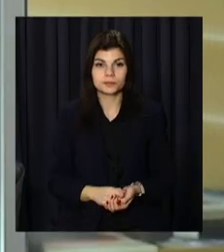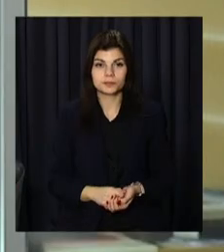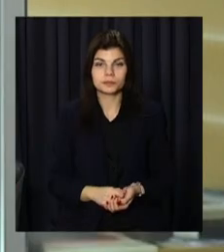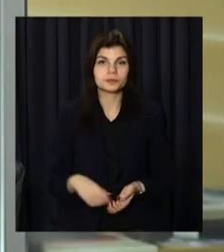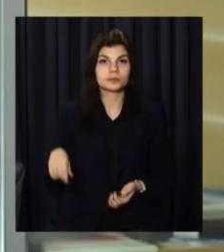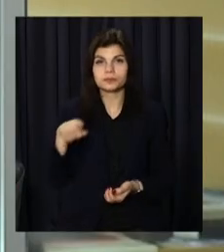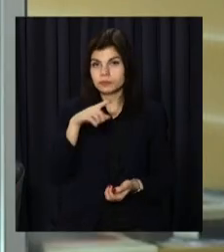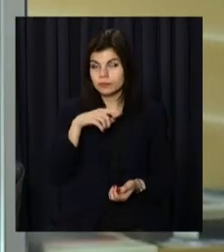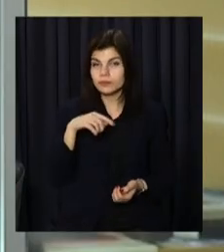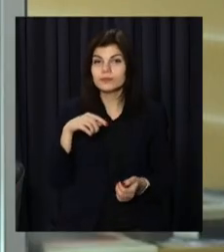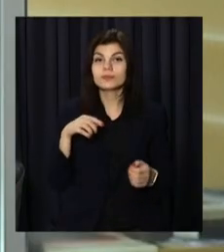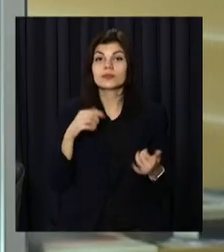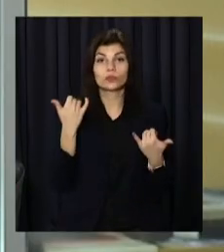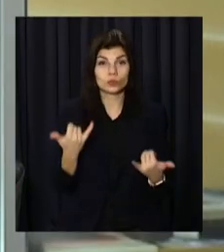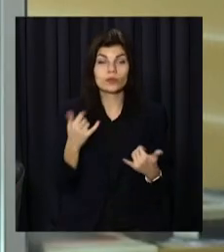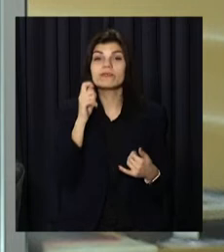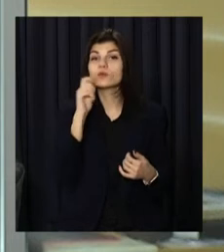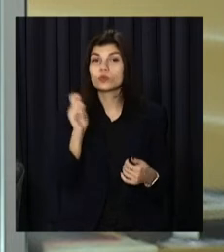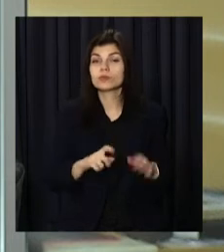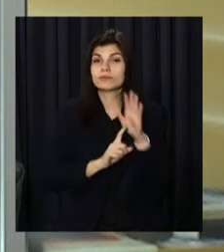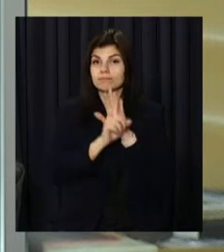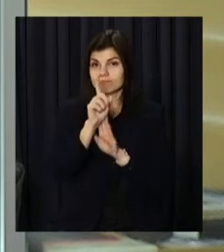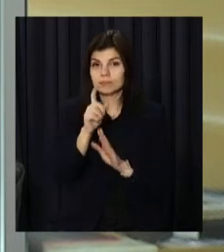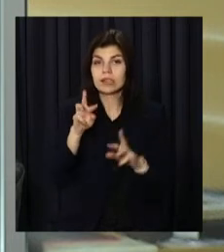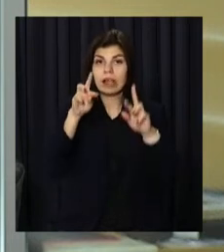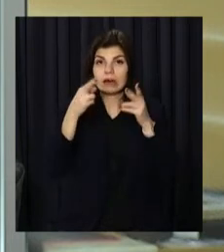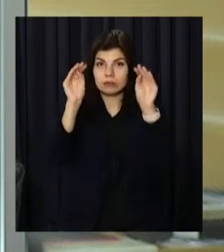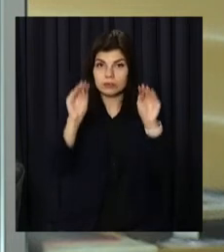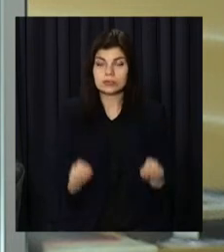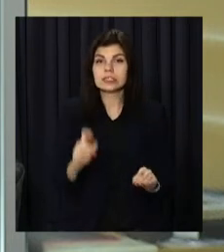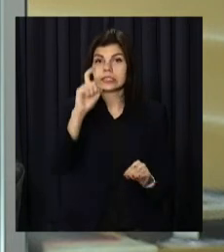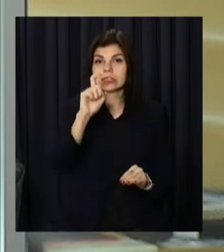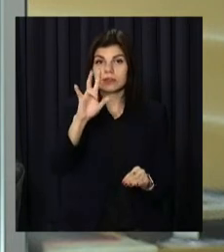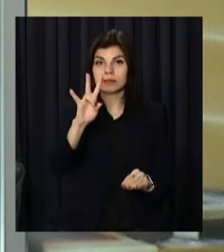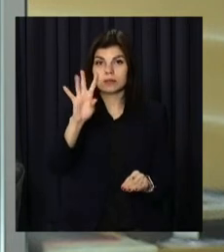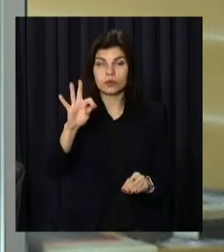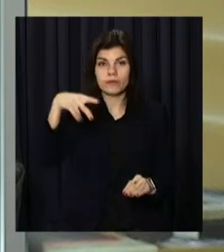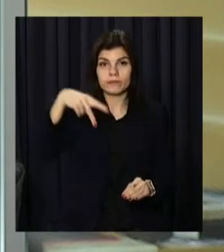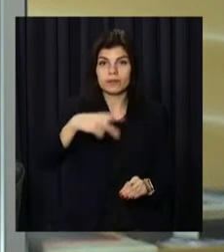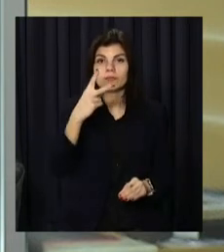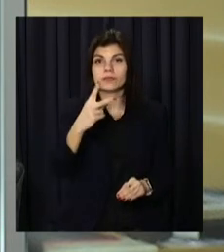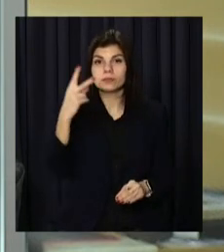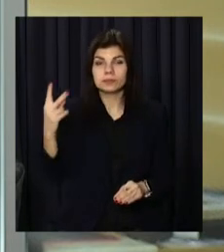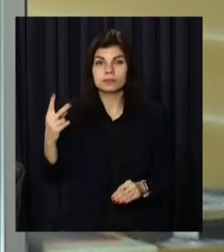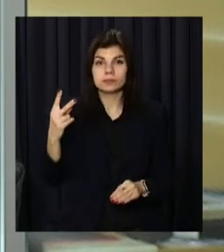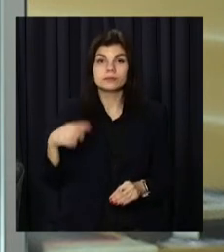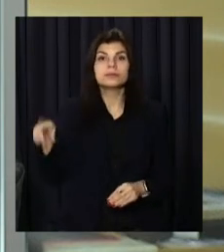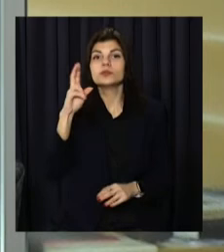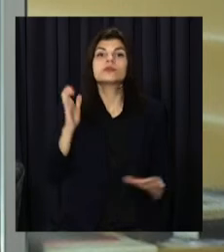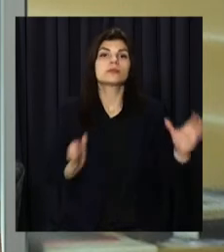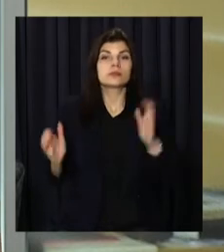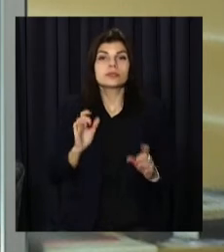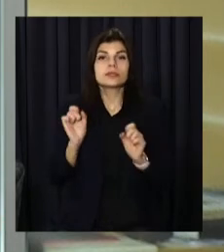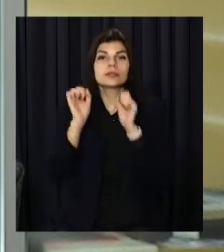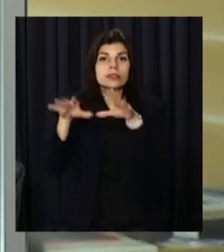Амбітурієнти на старт. Сьогодні в Україні розпочалась реєстрація на ЗНО-2022. Цьогоріч серед предметів